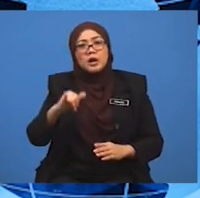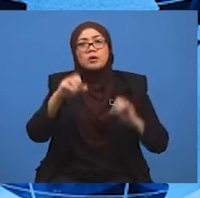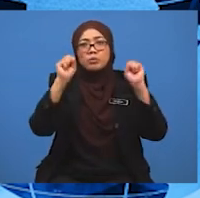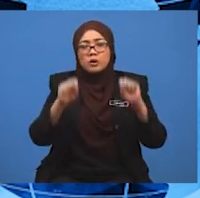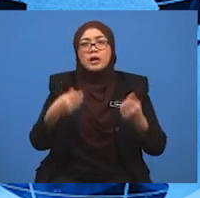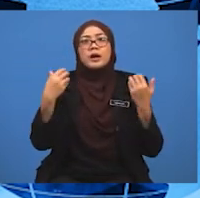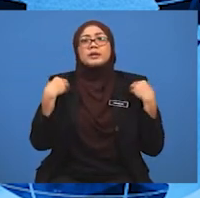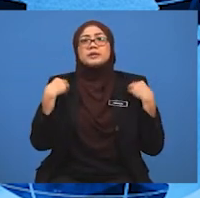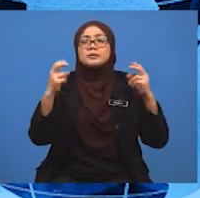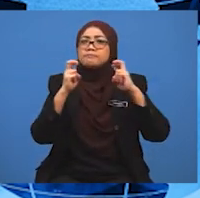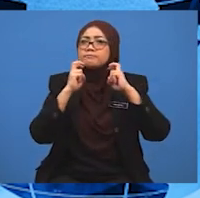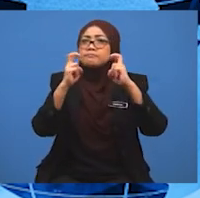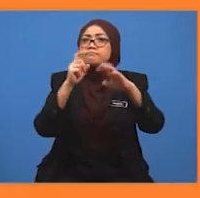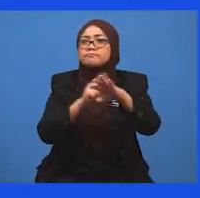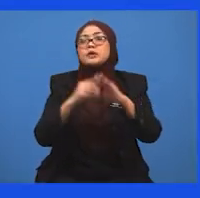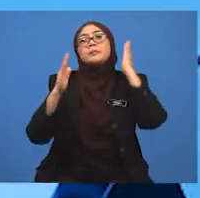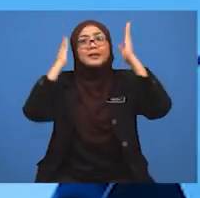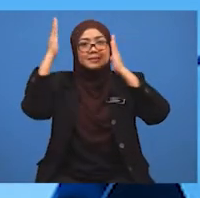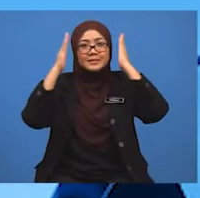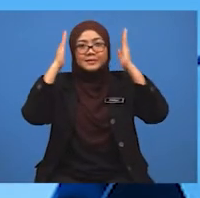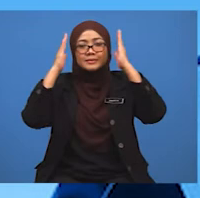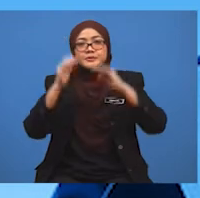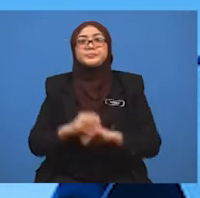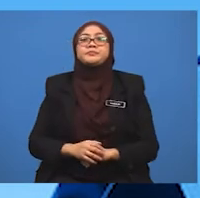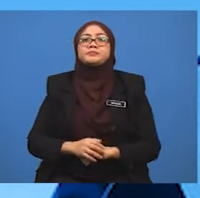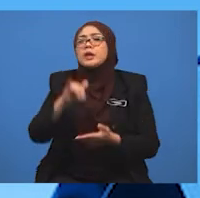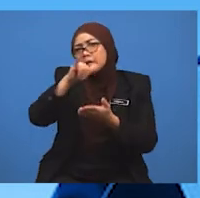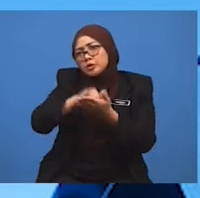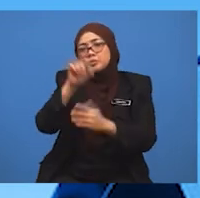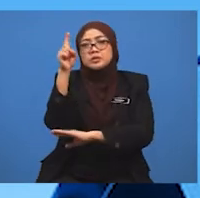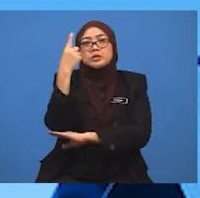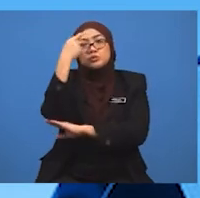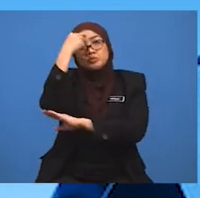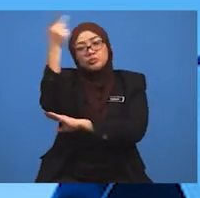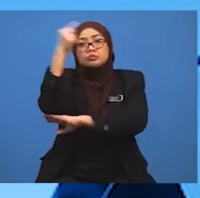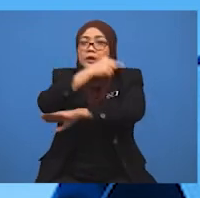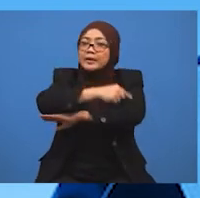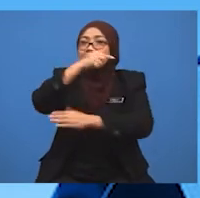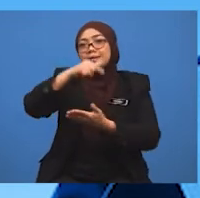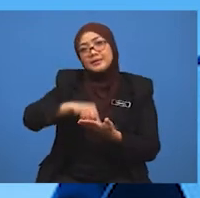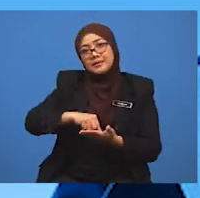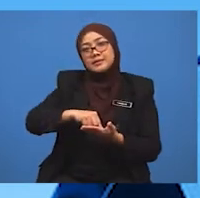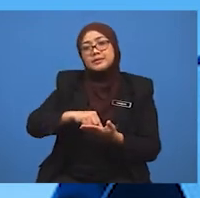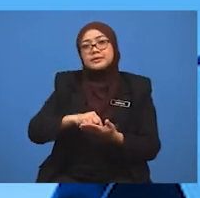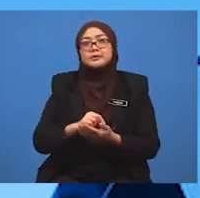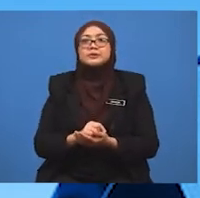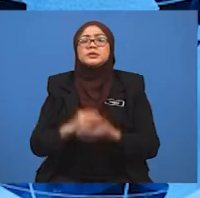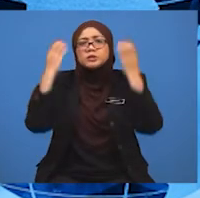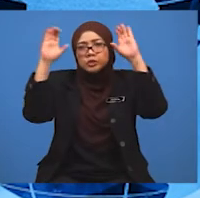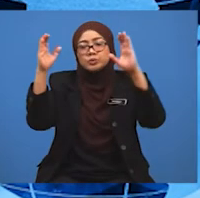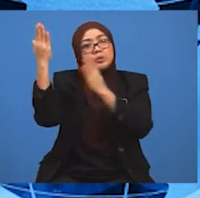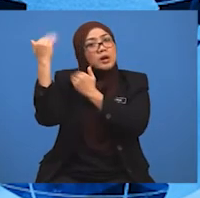jaringan pengangkutan di Malaysia. Murid-murid, sekian sahaja sesi pembelajaran kita pada hari ini.